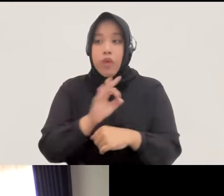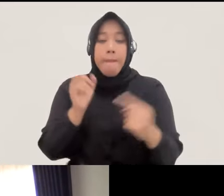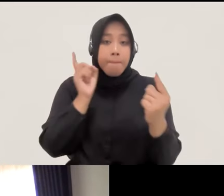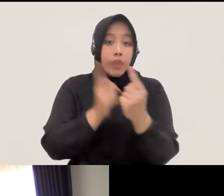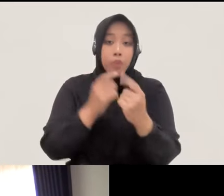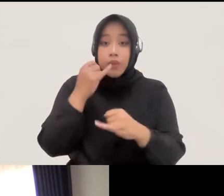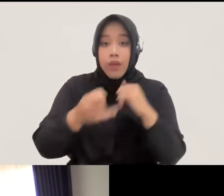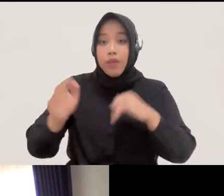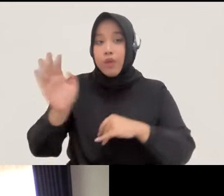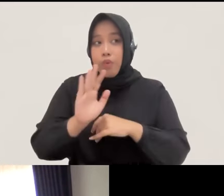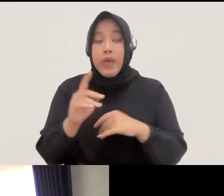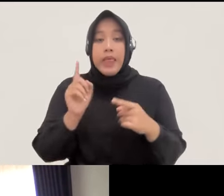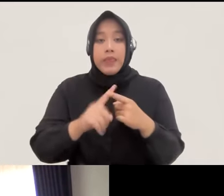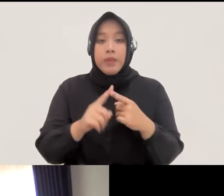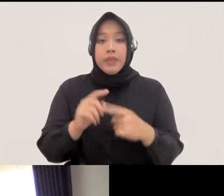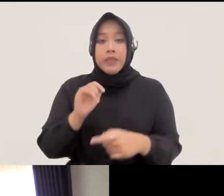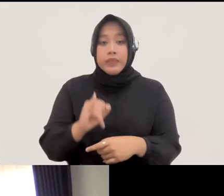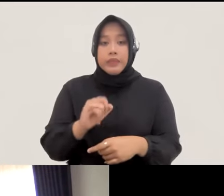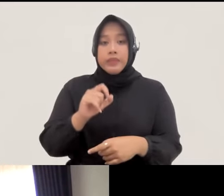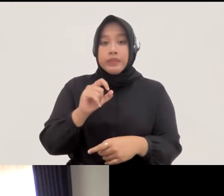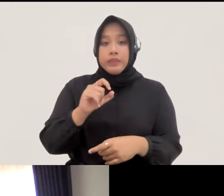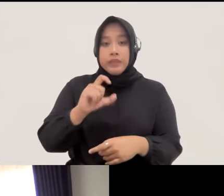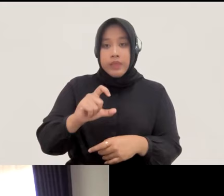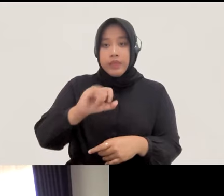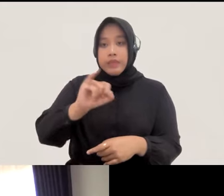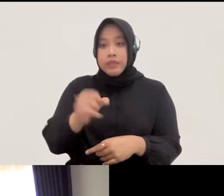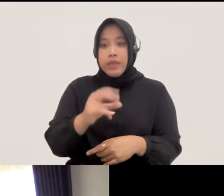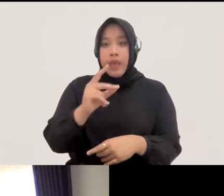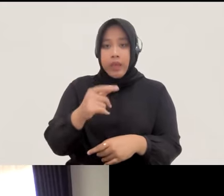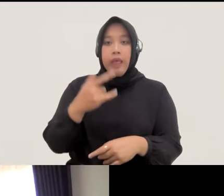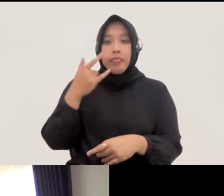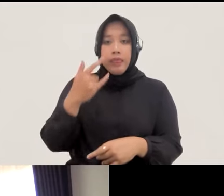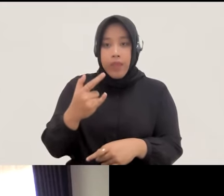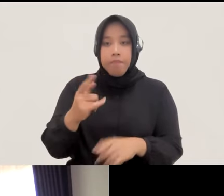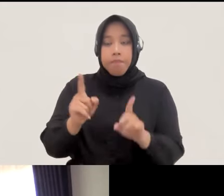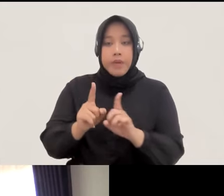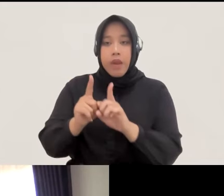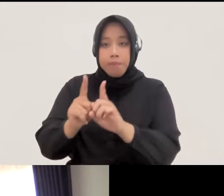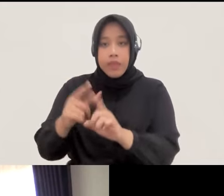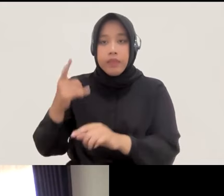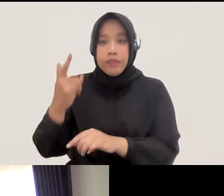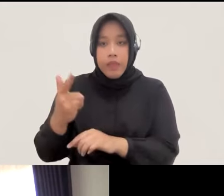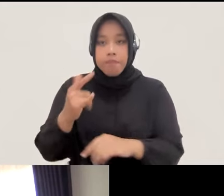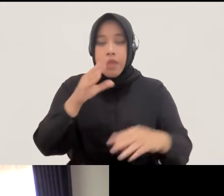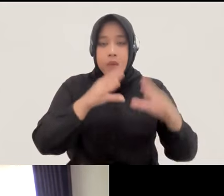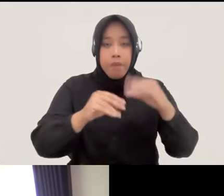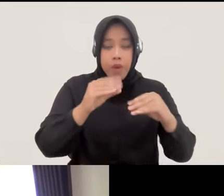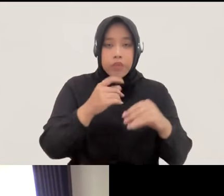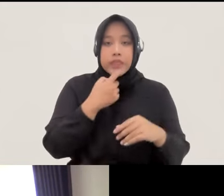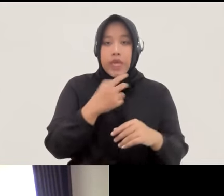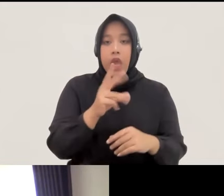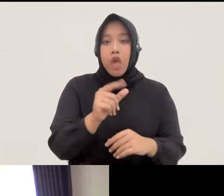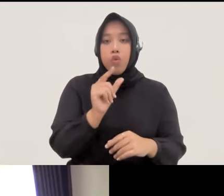teman-teman ICJR juga saya yakin pasti tetap akan terus mendampingi pembahasan di RU Polri sendiri